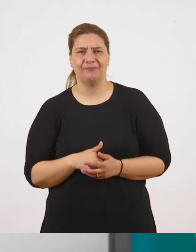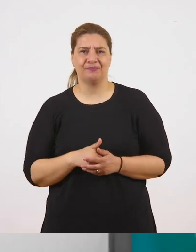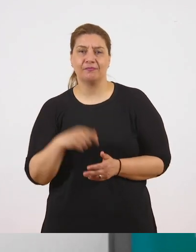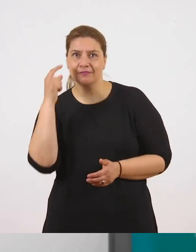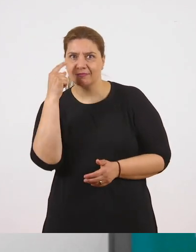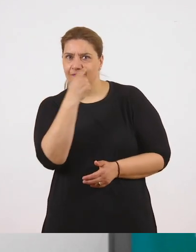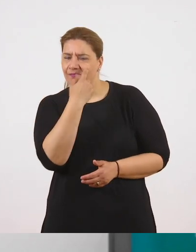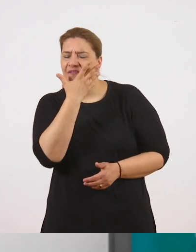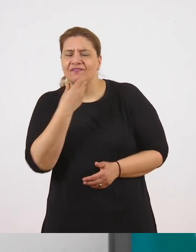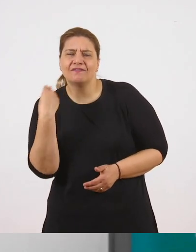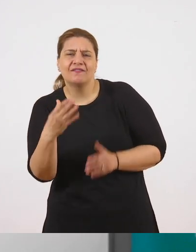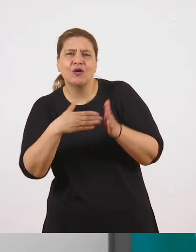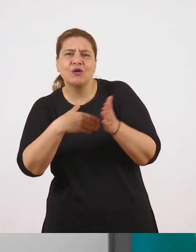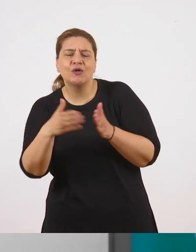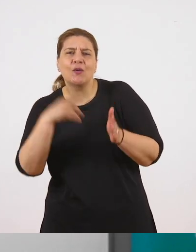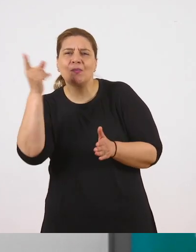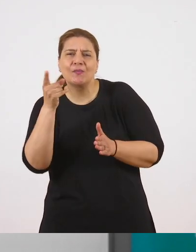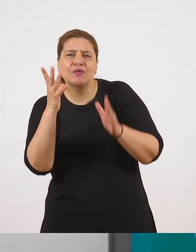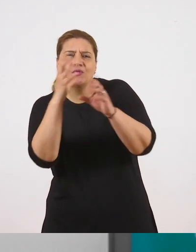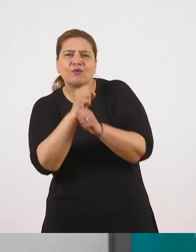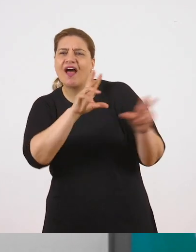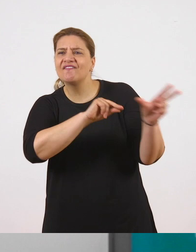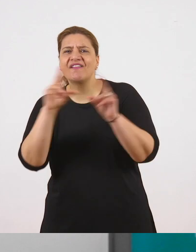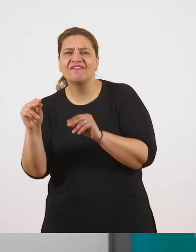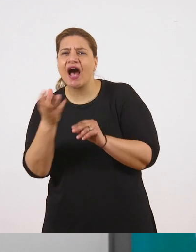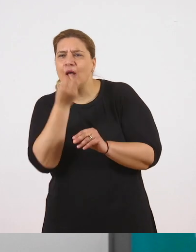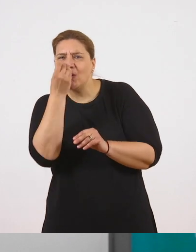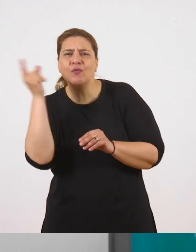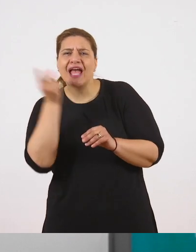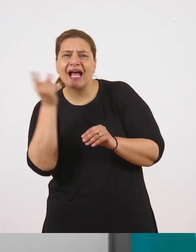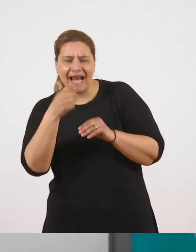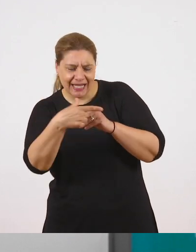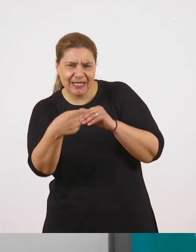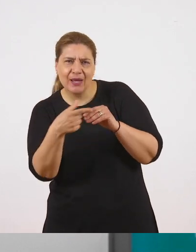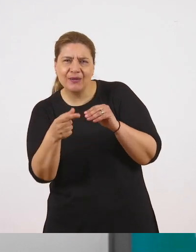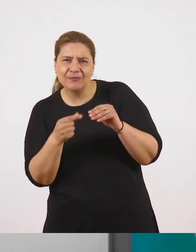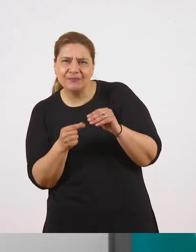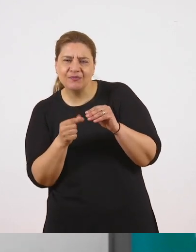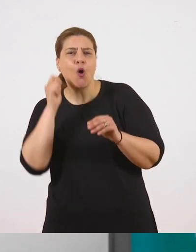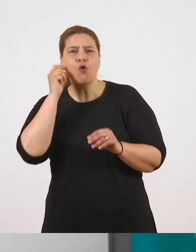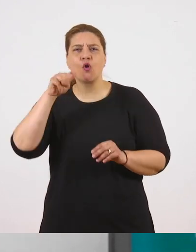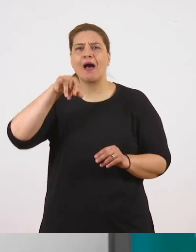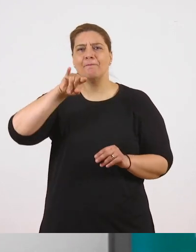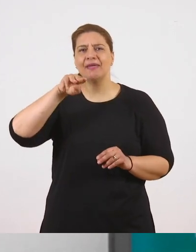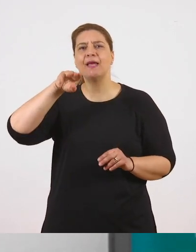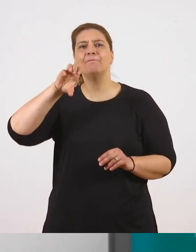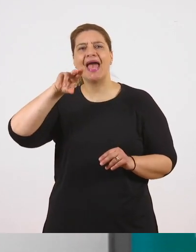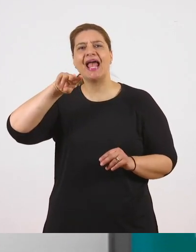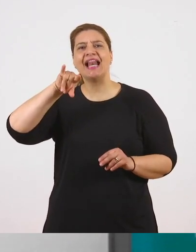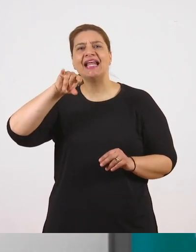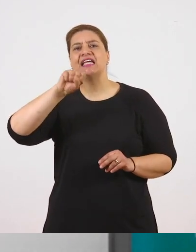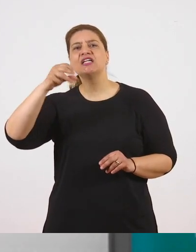φυτρώνουν την άνοιξη. Φαινόταν κοριτσάκι όταν την έβλεπες από πίσω με την κομψή κορμοστασιά της και την ξανθιά κοτσίδα στην πλάτη.